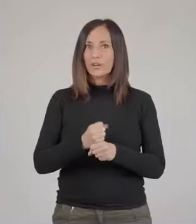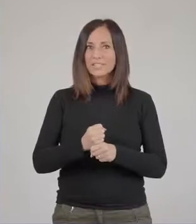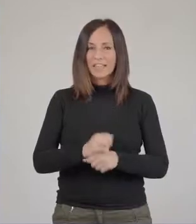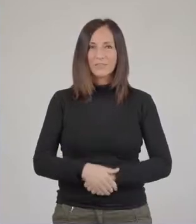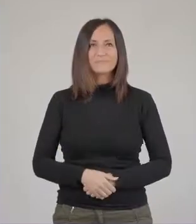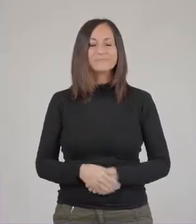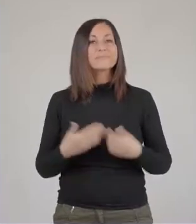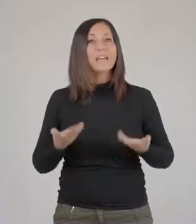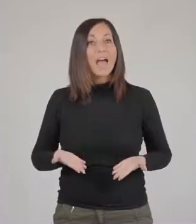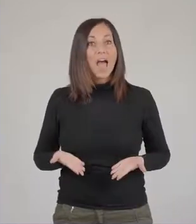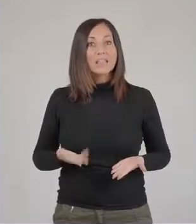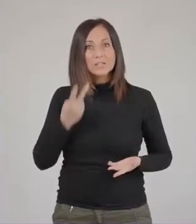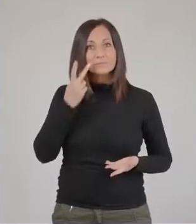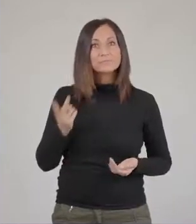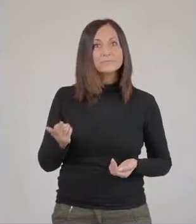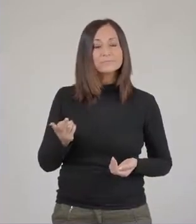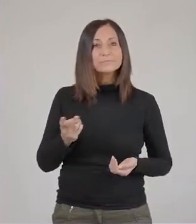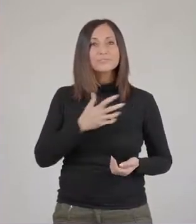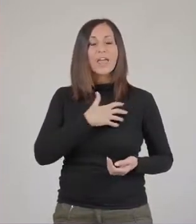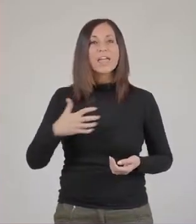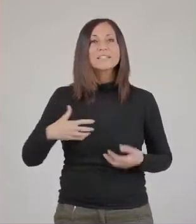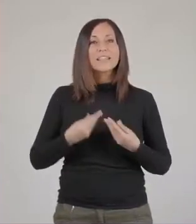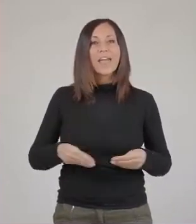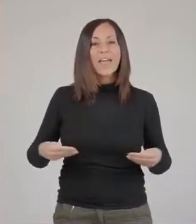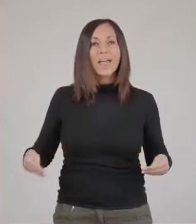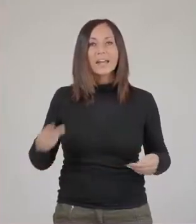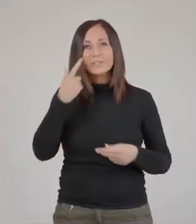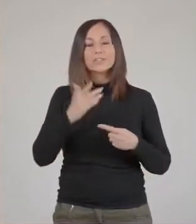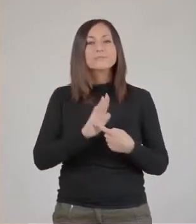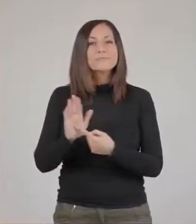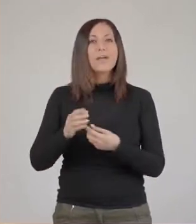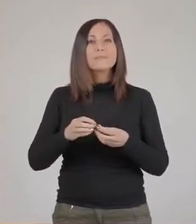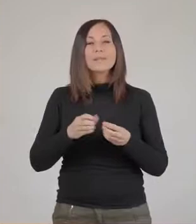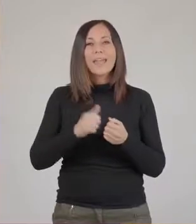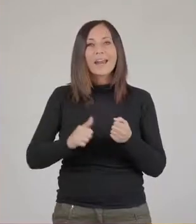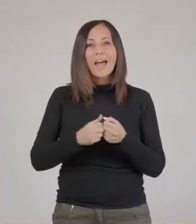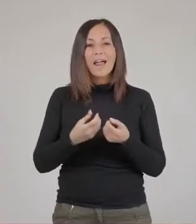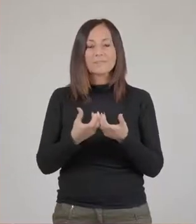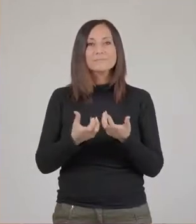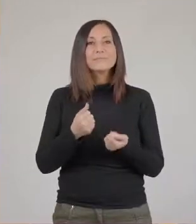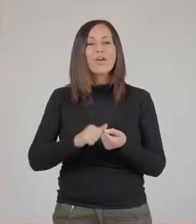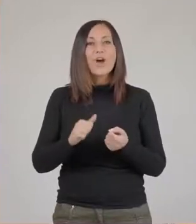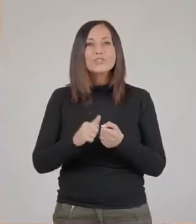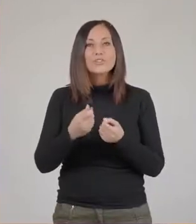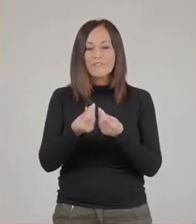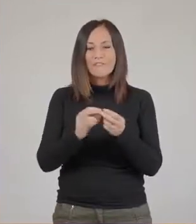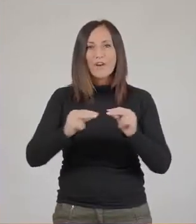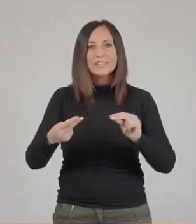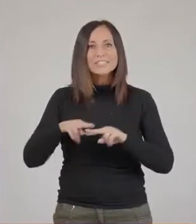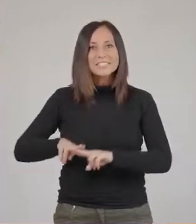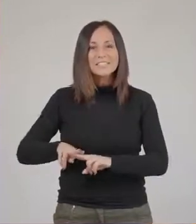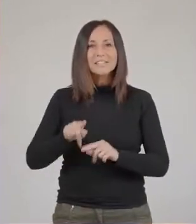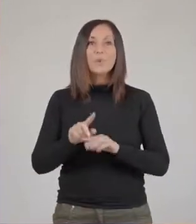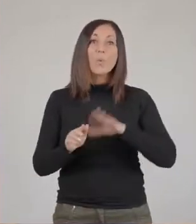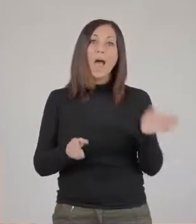Grosseto. Ci troviamo adesso nel settore delle scienze della Terra, dove sono esposti minerali, rocce e fossili.